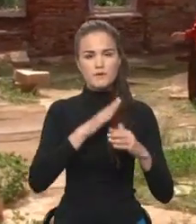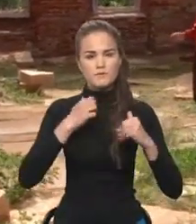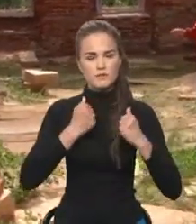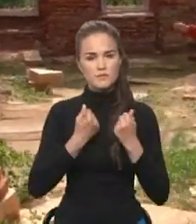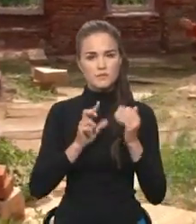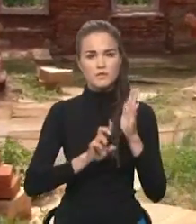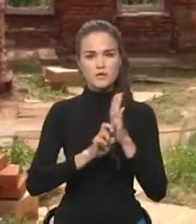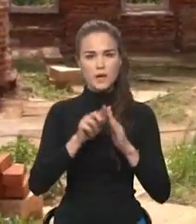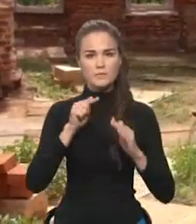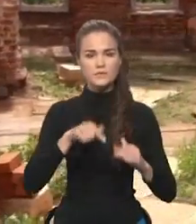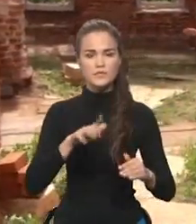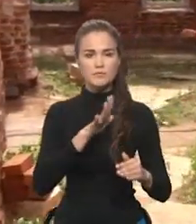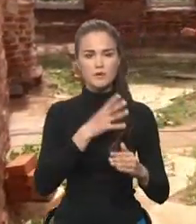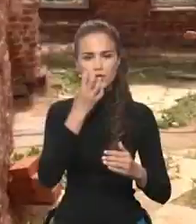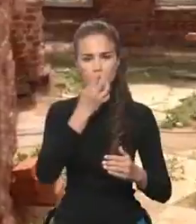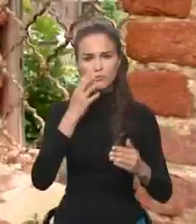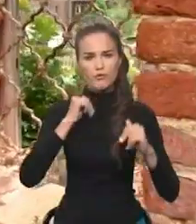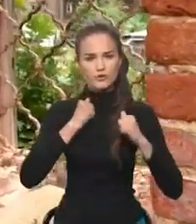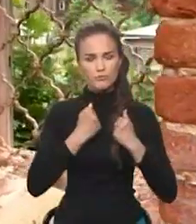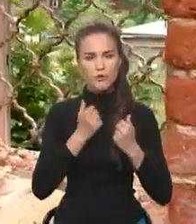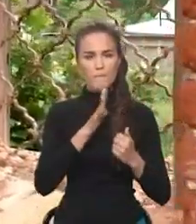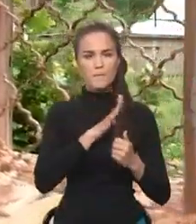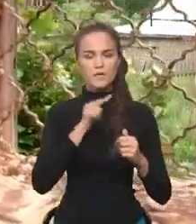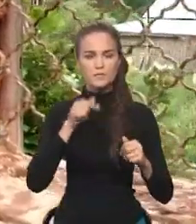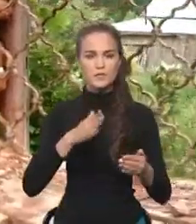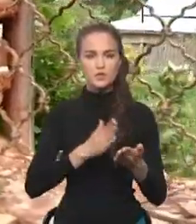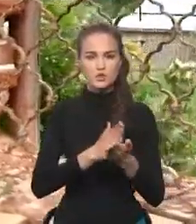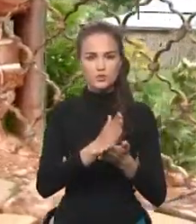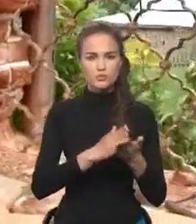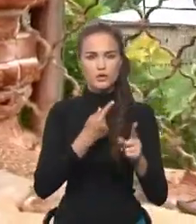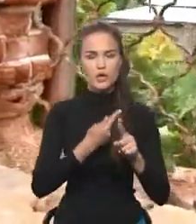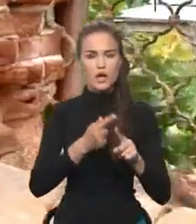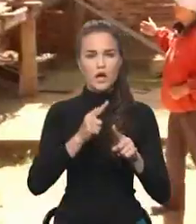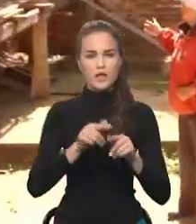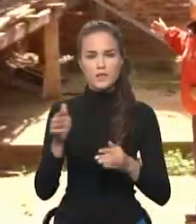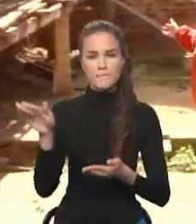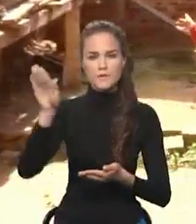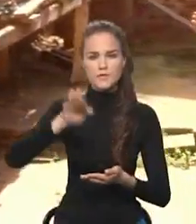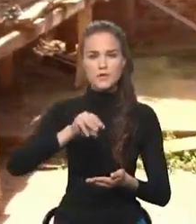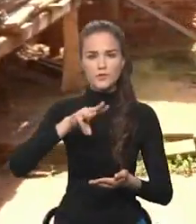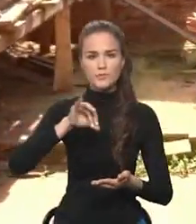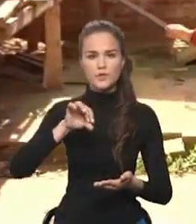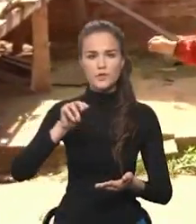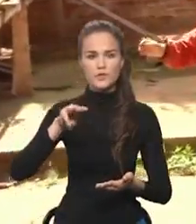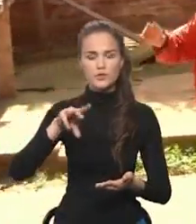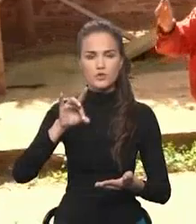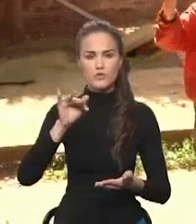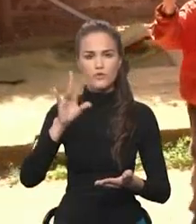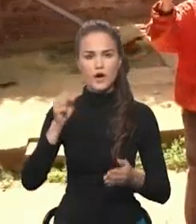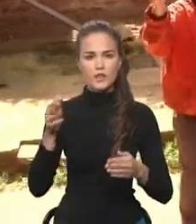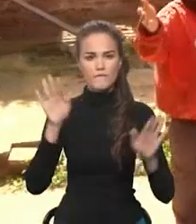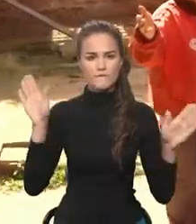Здесь было тепло зимой, были здесь службы Это предел Митрофана Воронежского